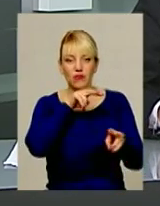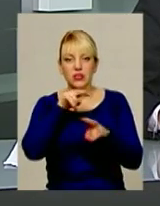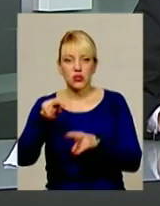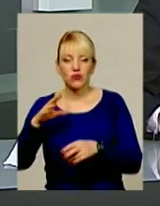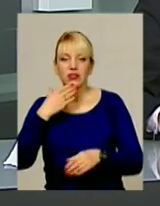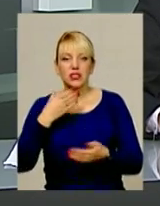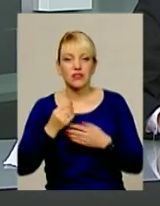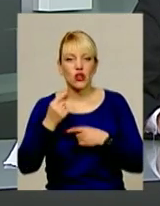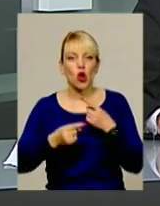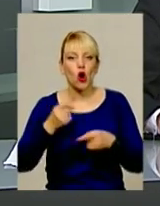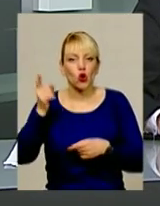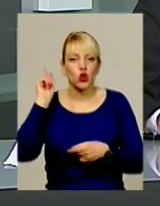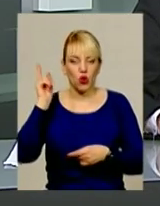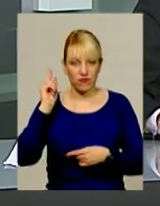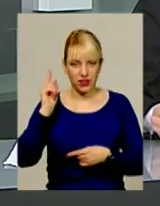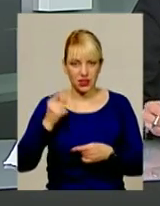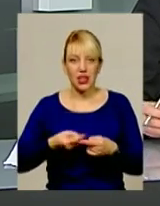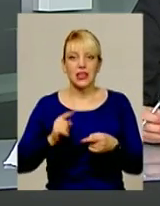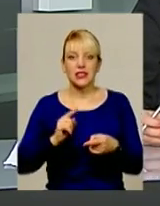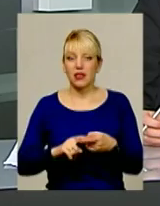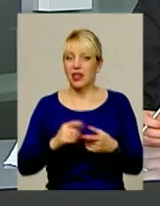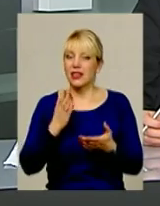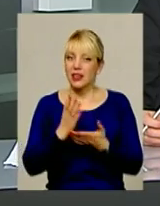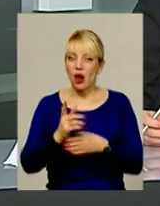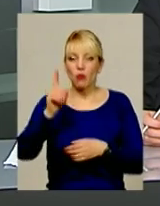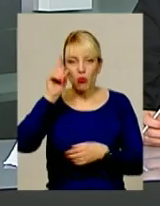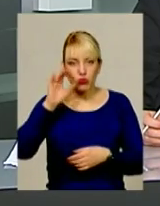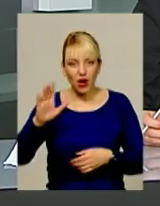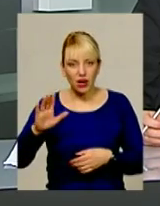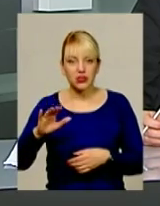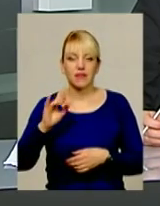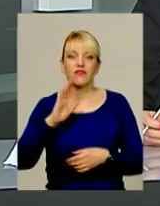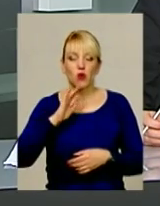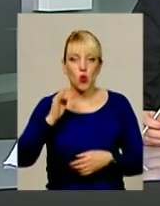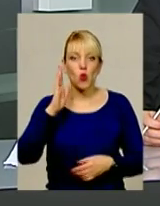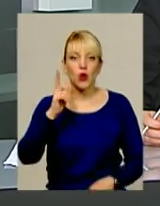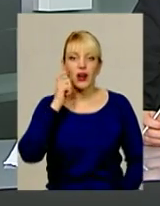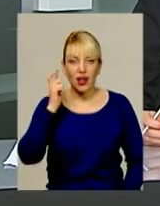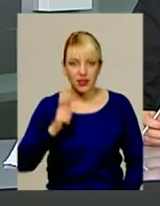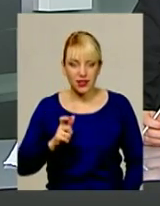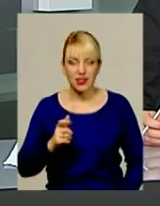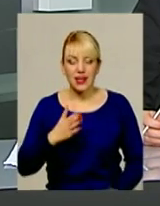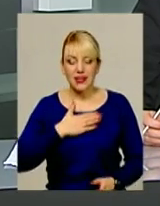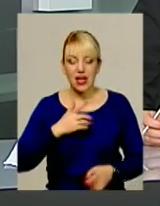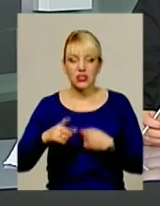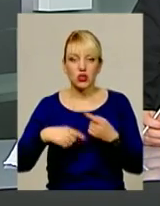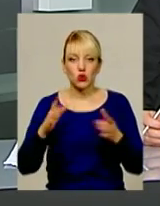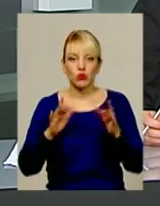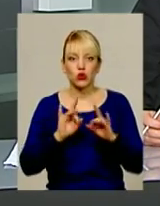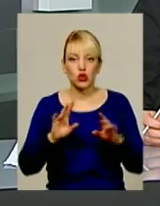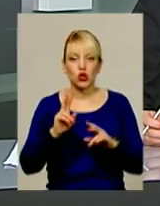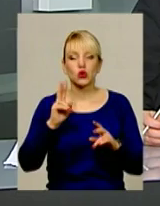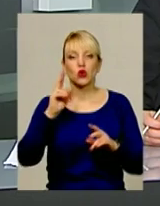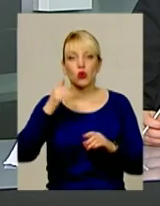традицією у багатьох країнах світу, стає дедалі популярнішим і в Україні. Наш наступний сюжет для тих, хто надумав дізнатися